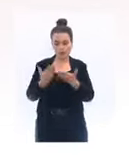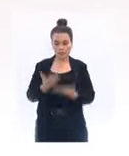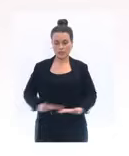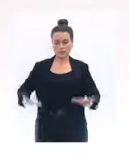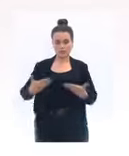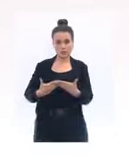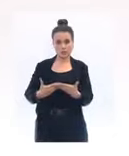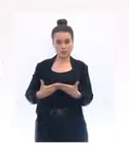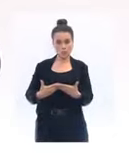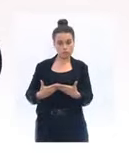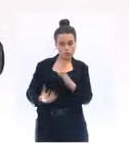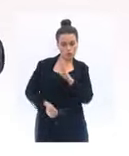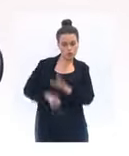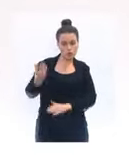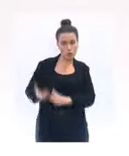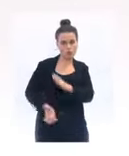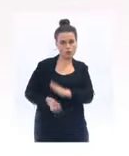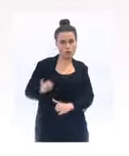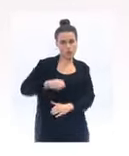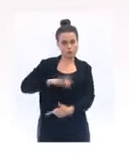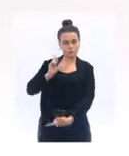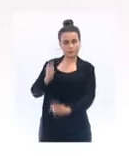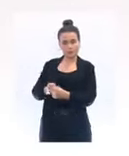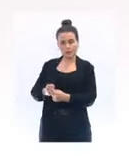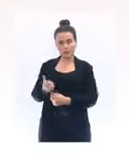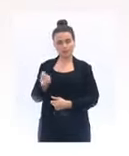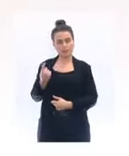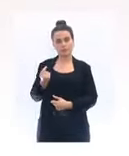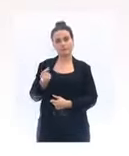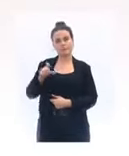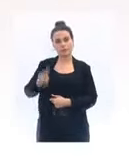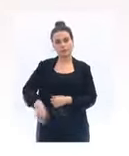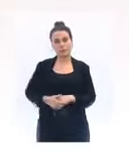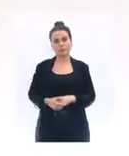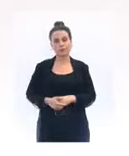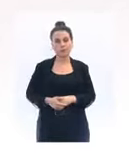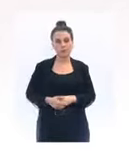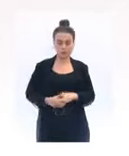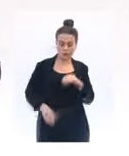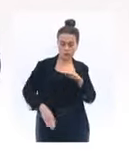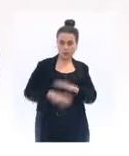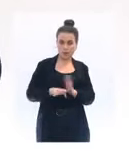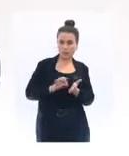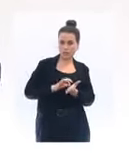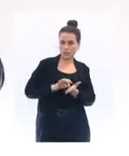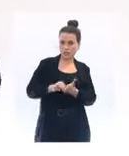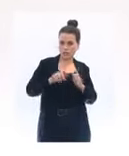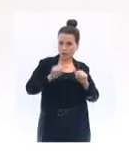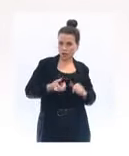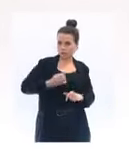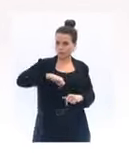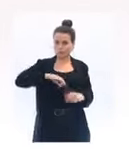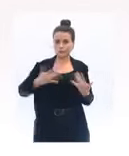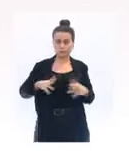aux conditions nouvelles et de nous adapter vite. nous avions une stratégie qui a été expliquée, qui a été décrite.